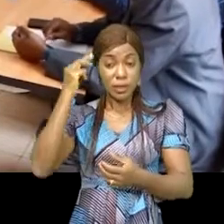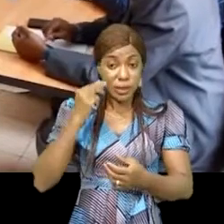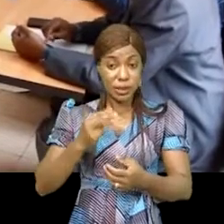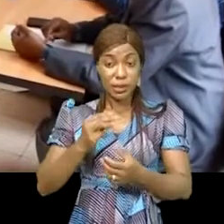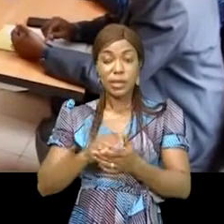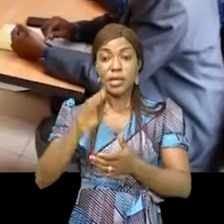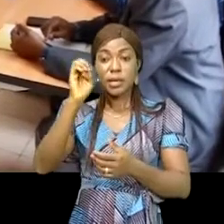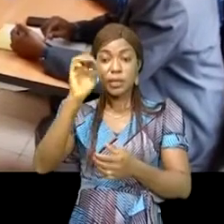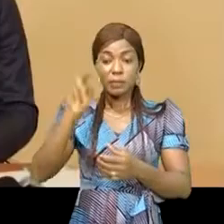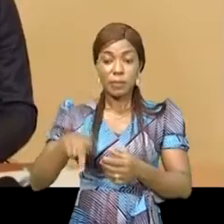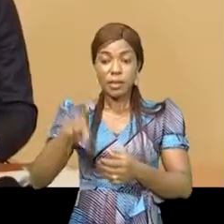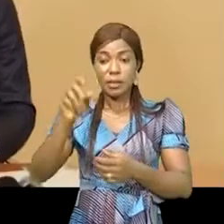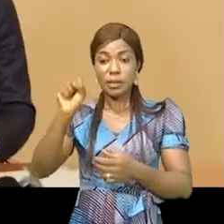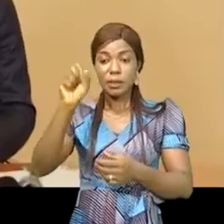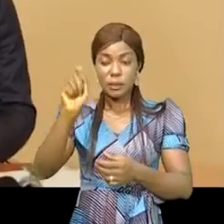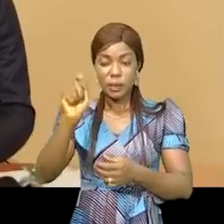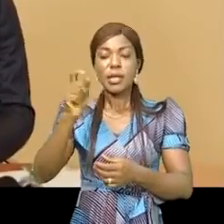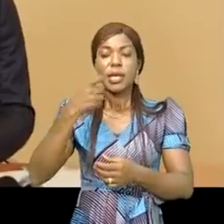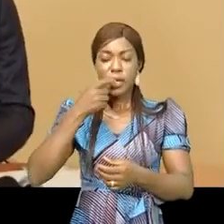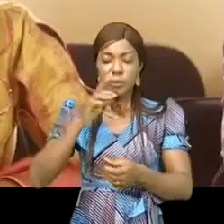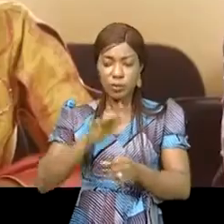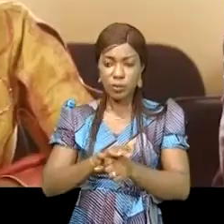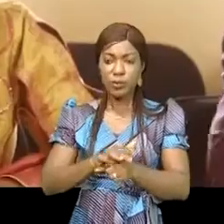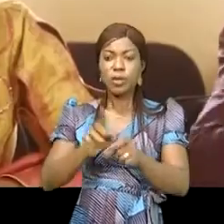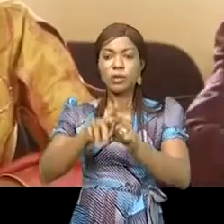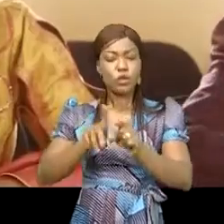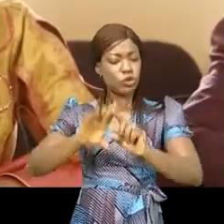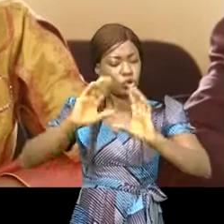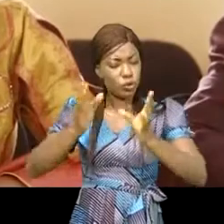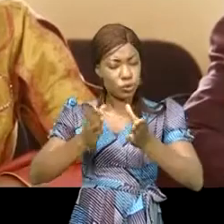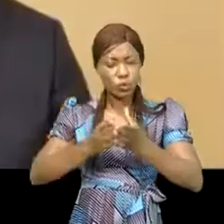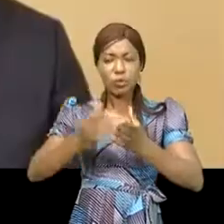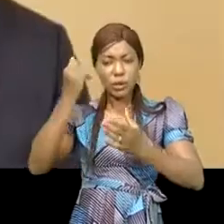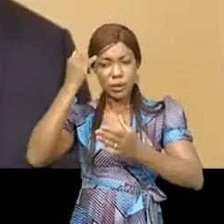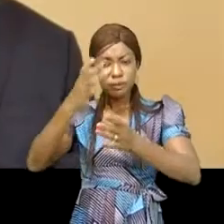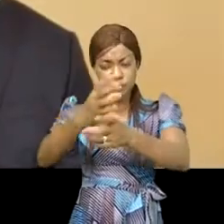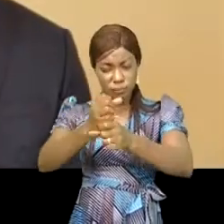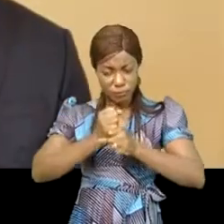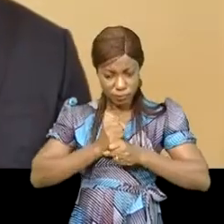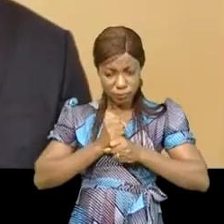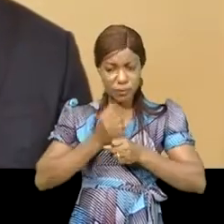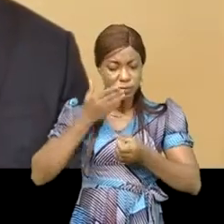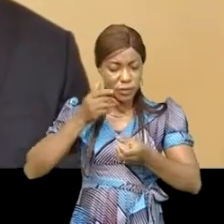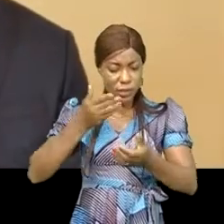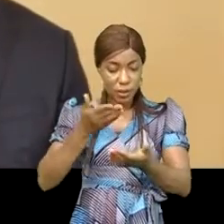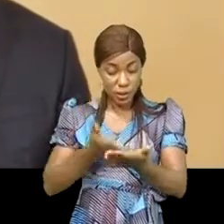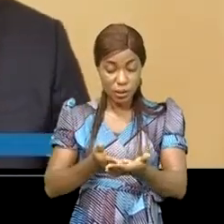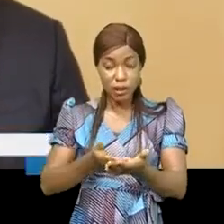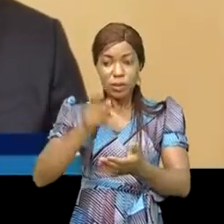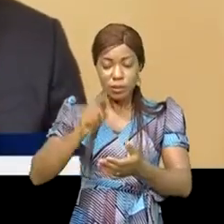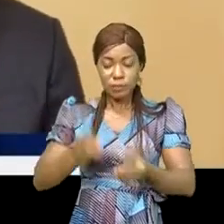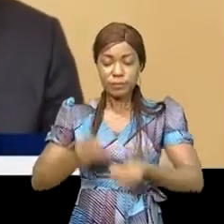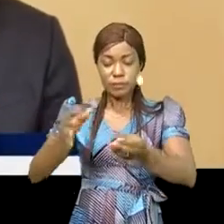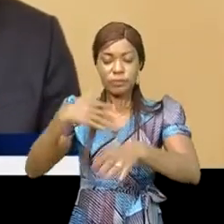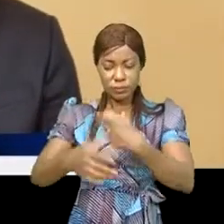'Épesté promet la mise en œuvre de toutes les recommandations formulées par la dite commission. L'étape qui nous reste c'est l'étape de la mise en œuvre